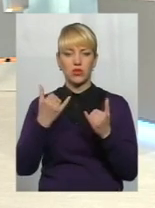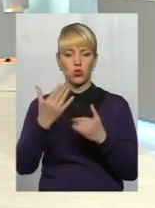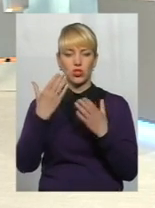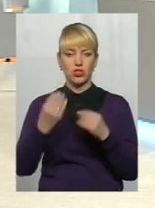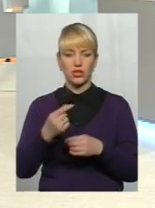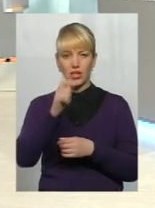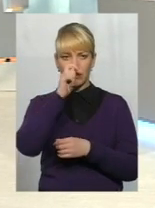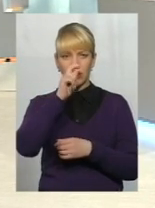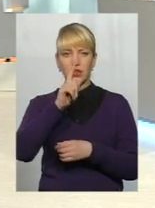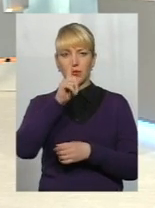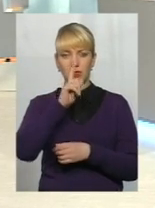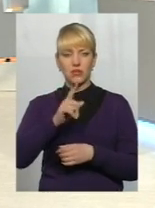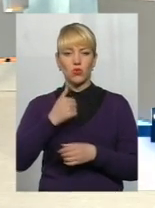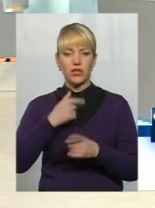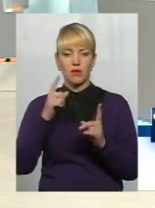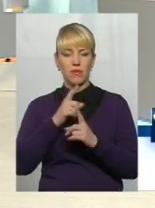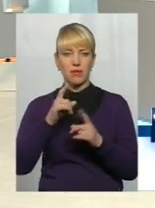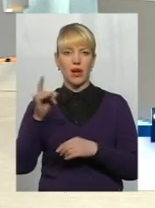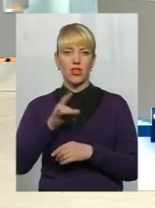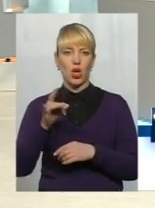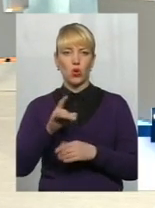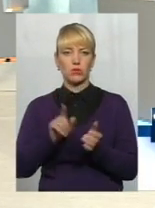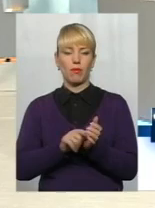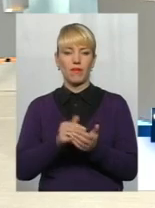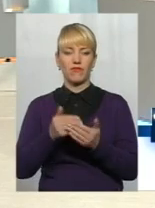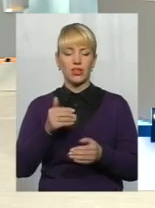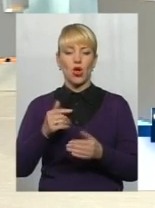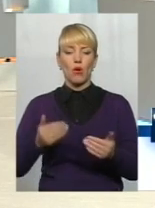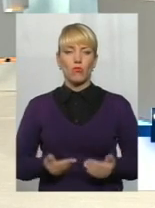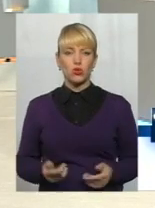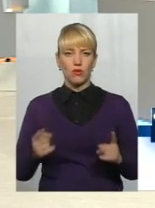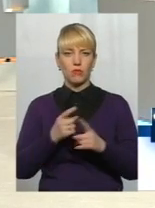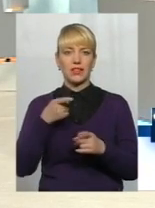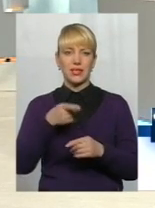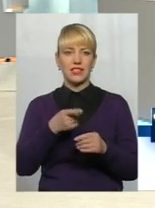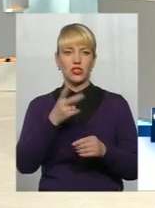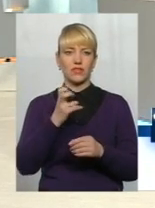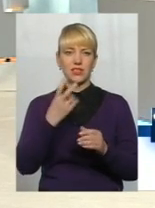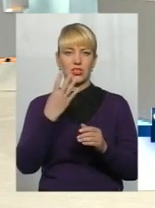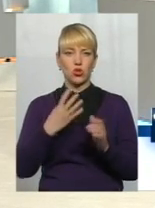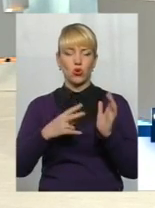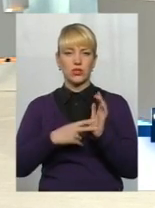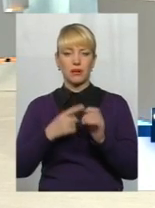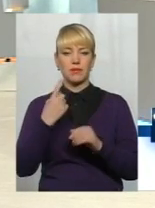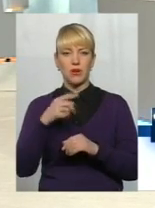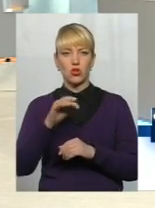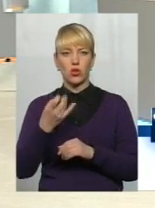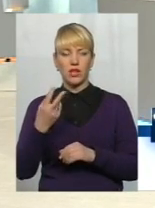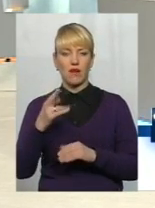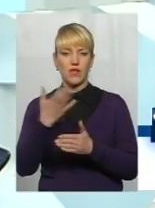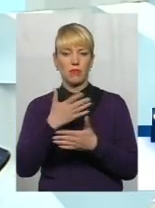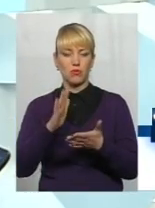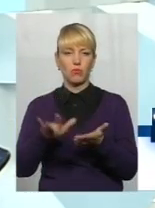ще мінімальний розмір пенсії від прожиткового мінімуму – 1247. З 1 травня ми вже проводимо